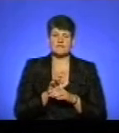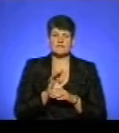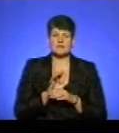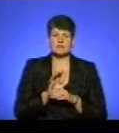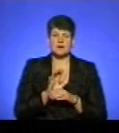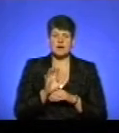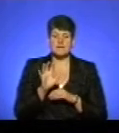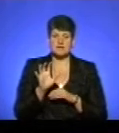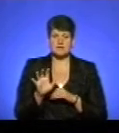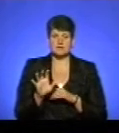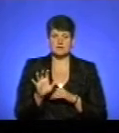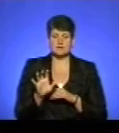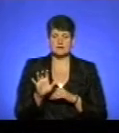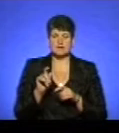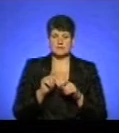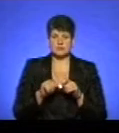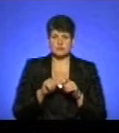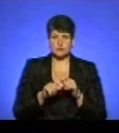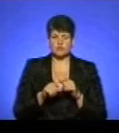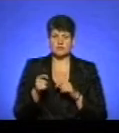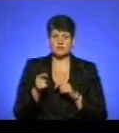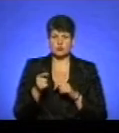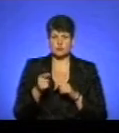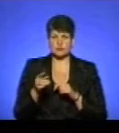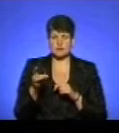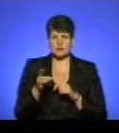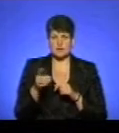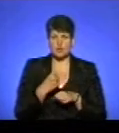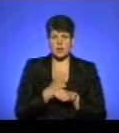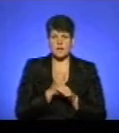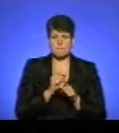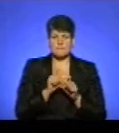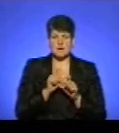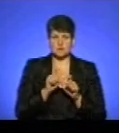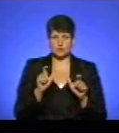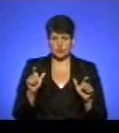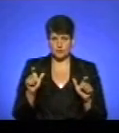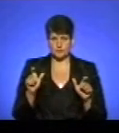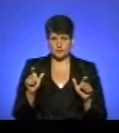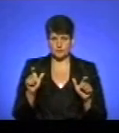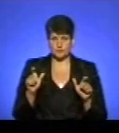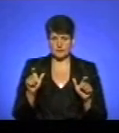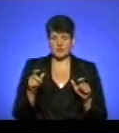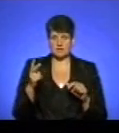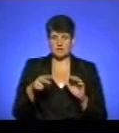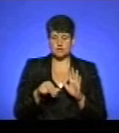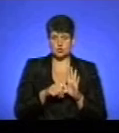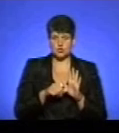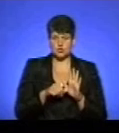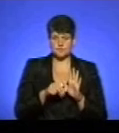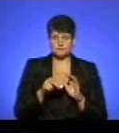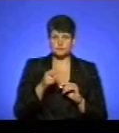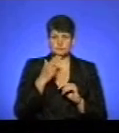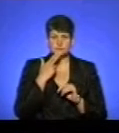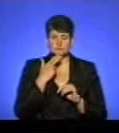на вірусологічне дослідження в Тернопільську регіональну лабораторію Держпродспоживслужби. 26 числа